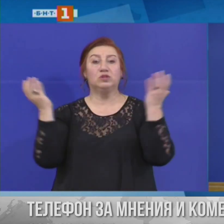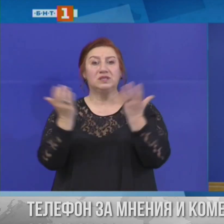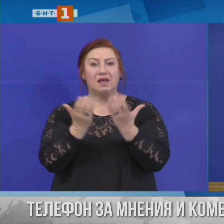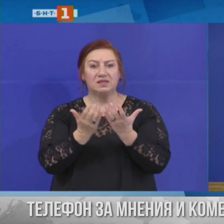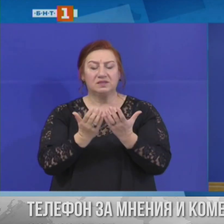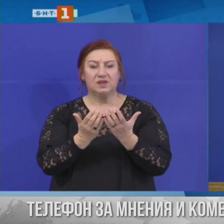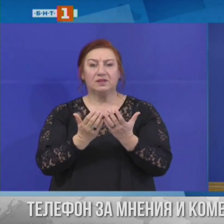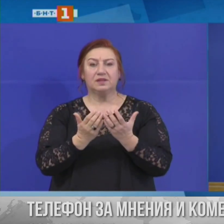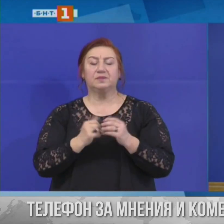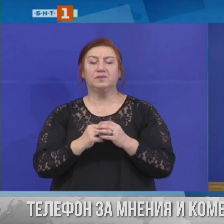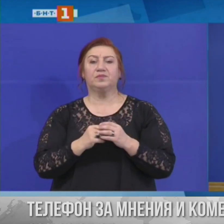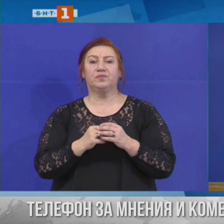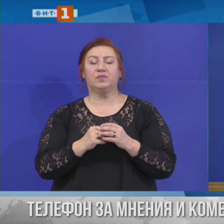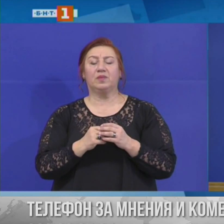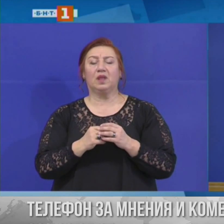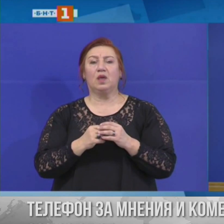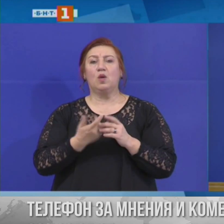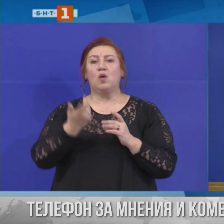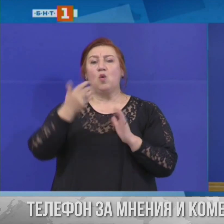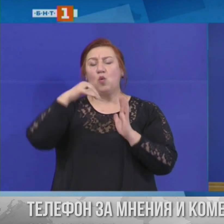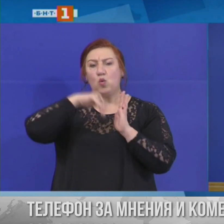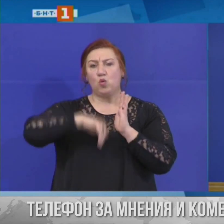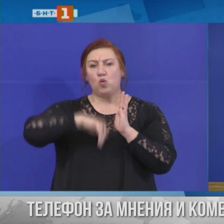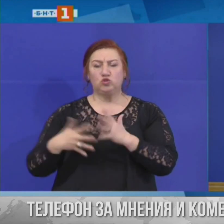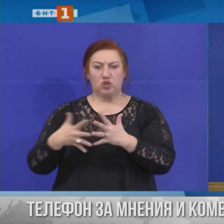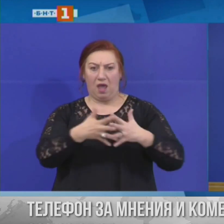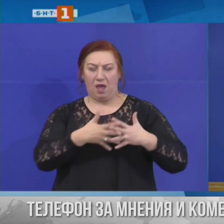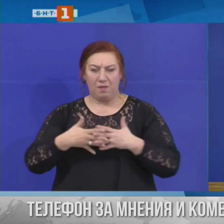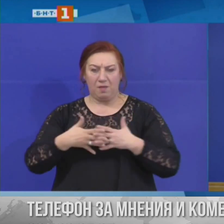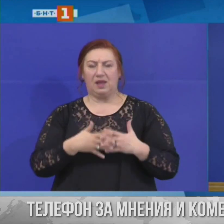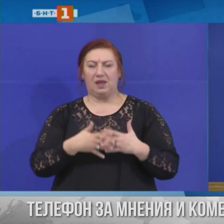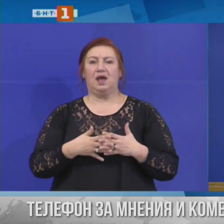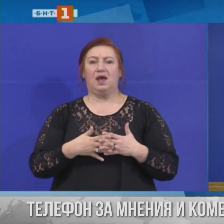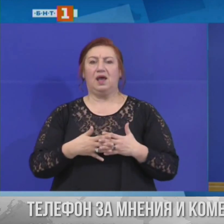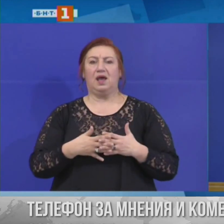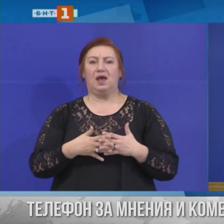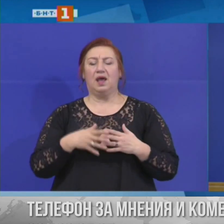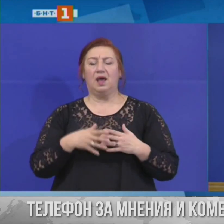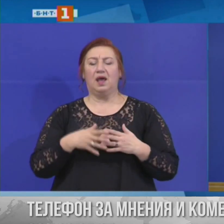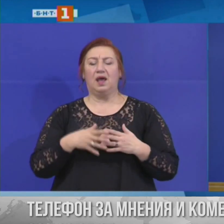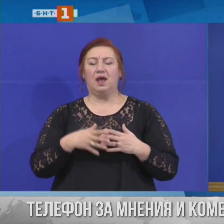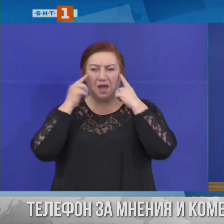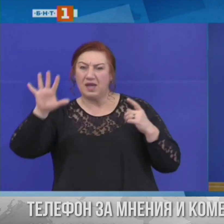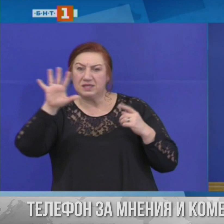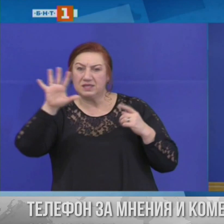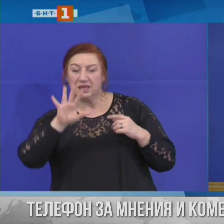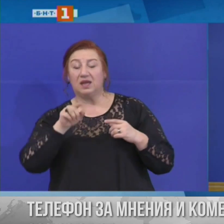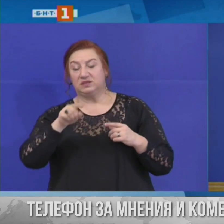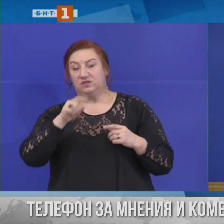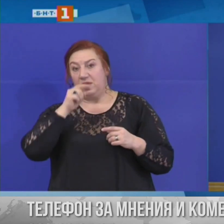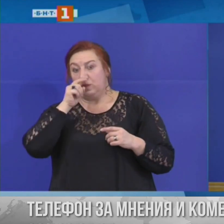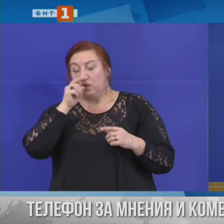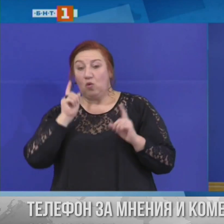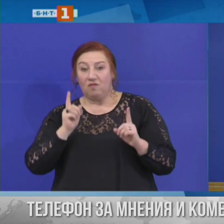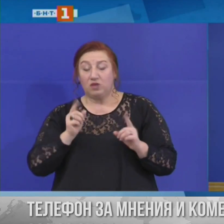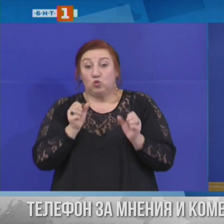И от Южна Америка, до Азия, до различни острови. И за това е наистина много важно